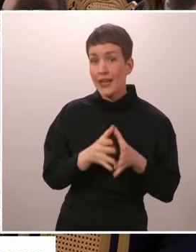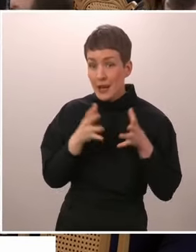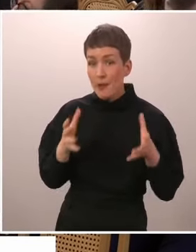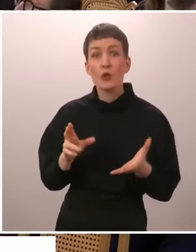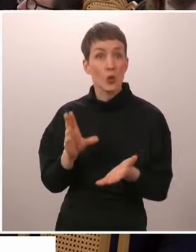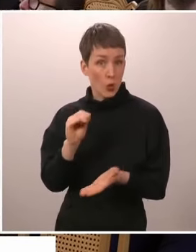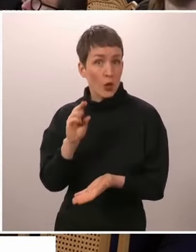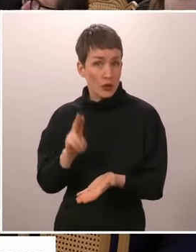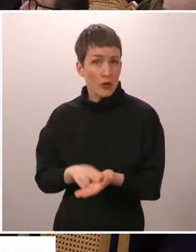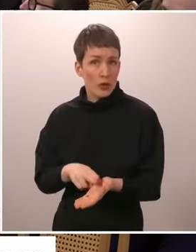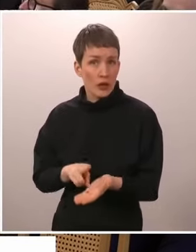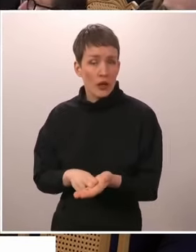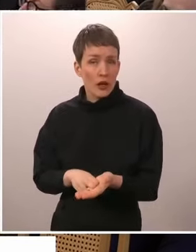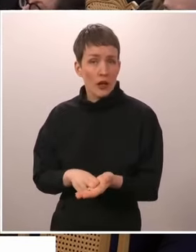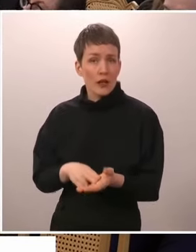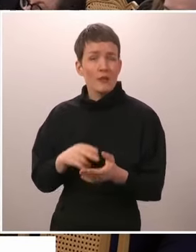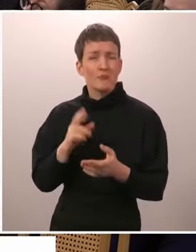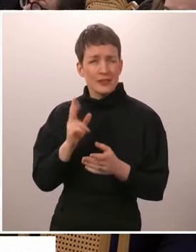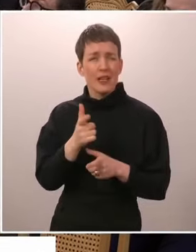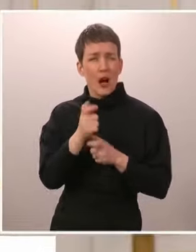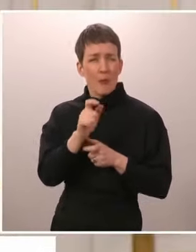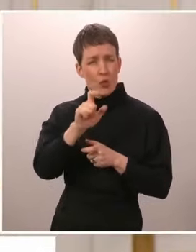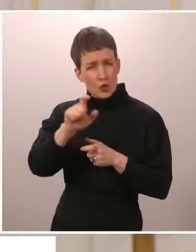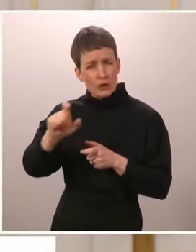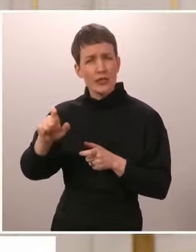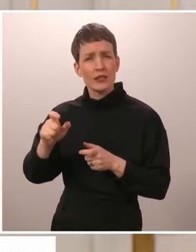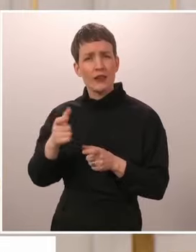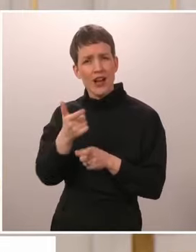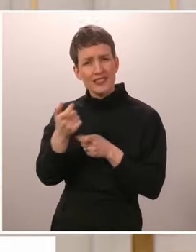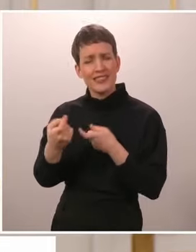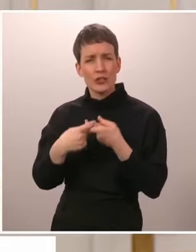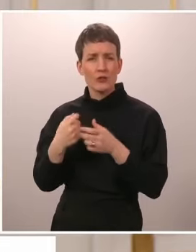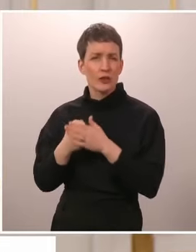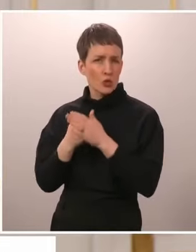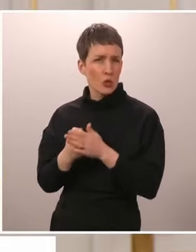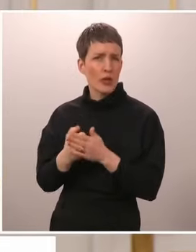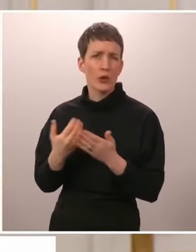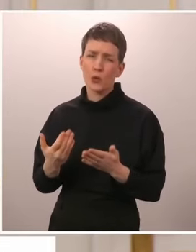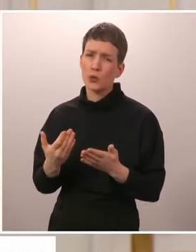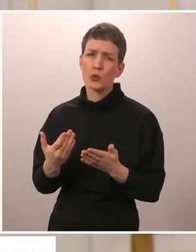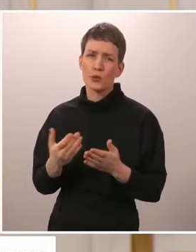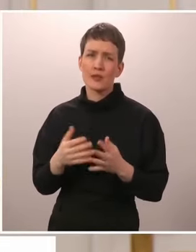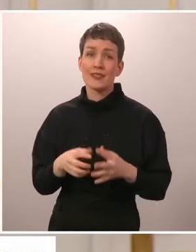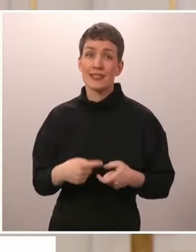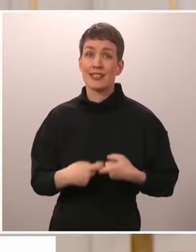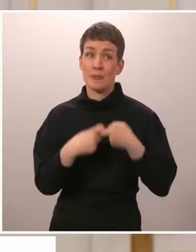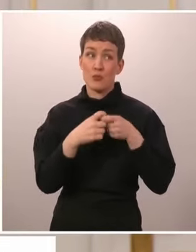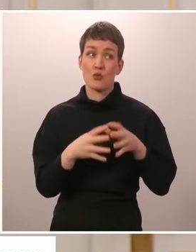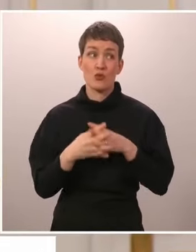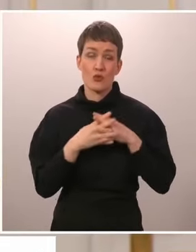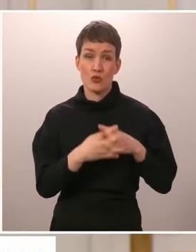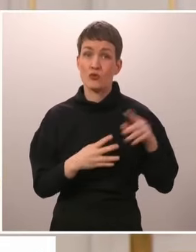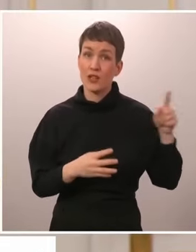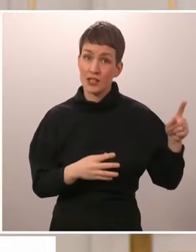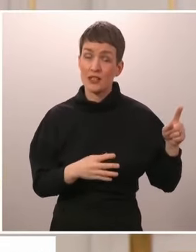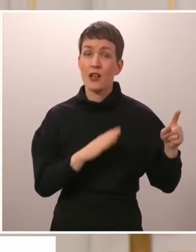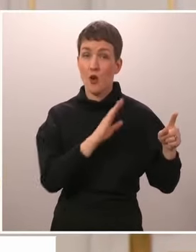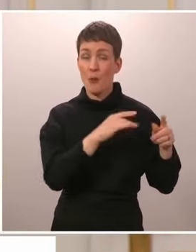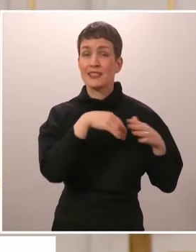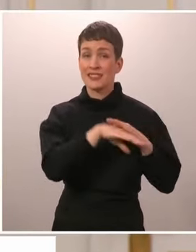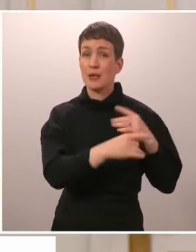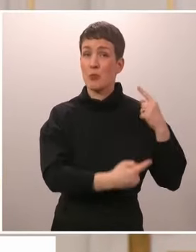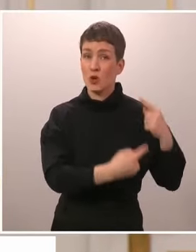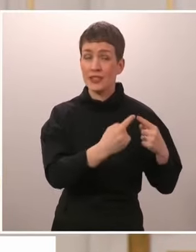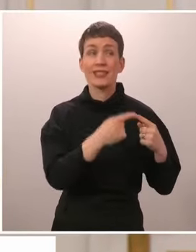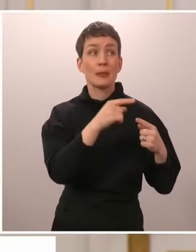ja erityisesti ammuksiin ja aseisiin liittyvä tuki on kiinni Yhdysvalloissa ja Yhdysvaltojen sisäpolitiikassa. Ja se pitäisi